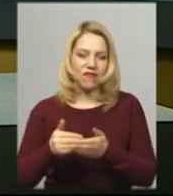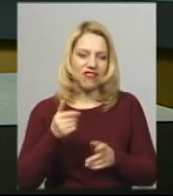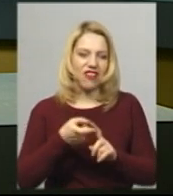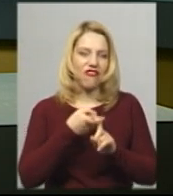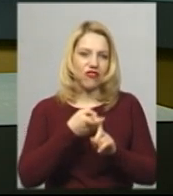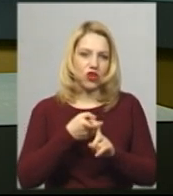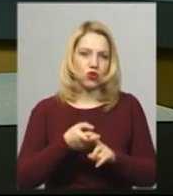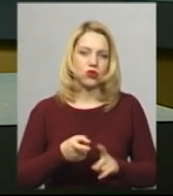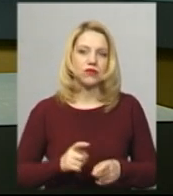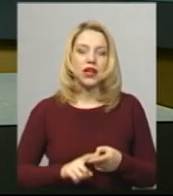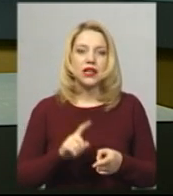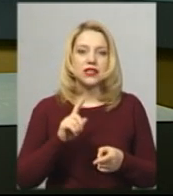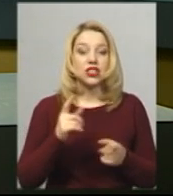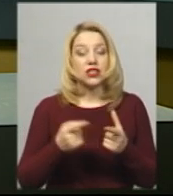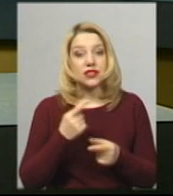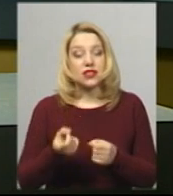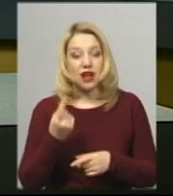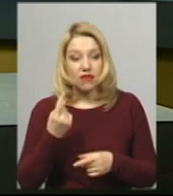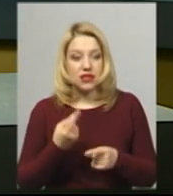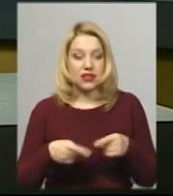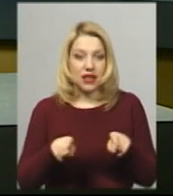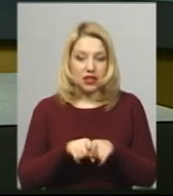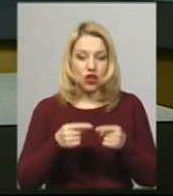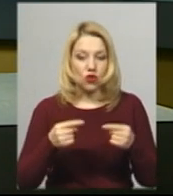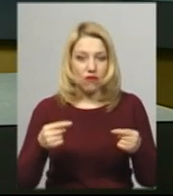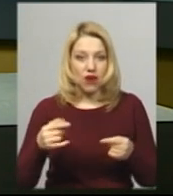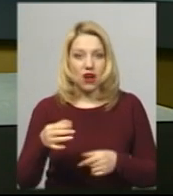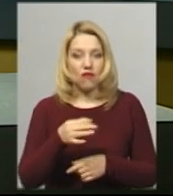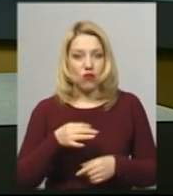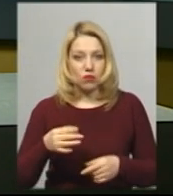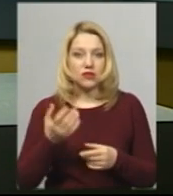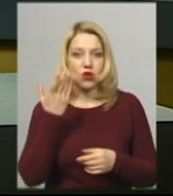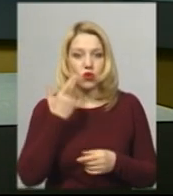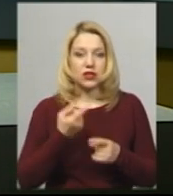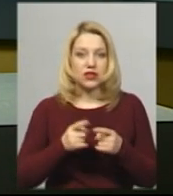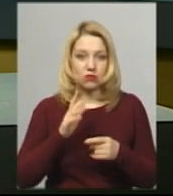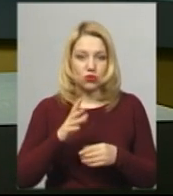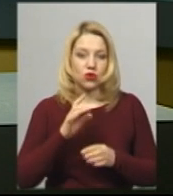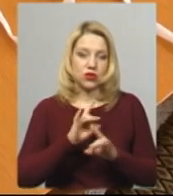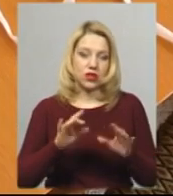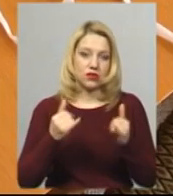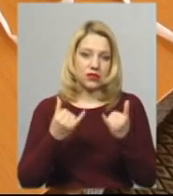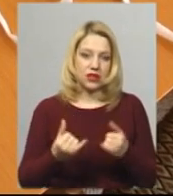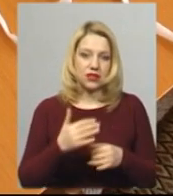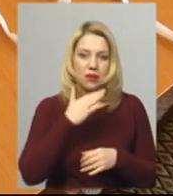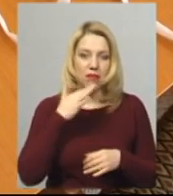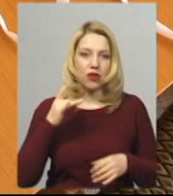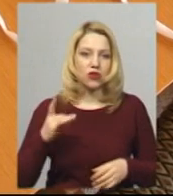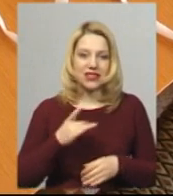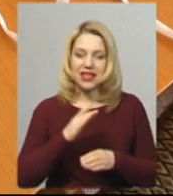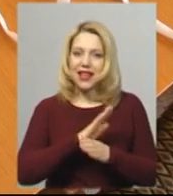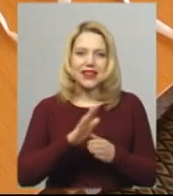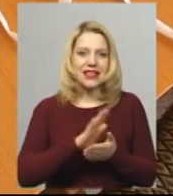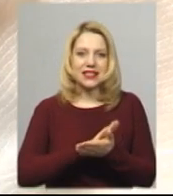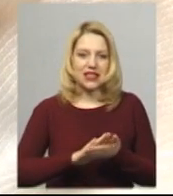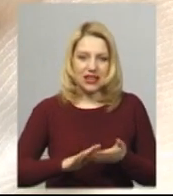в аптечних мережах області ці товари і коли це зможе статися, подробиці розкаже Світлана Поробок. Багаторазові нестерильні